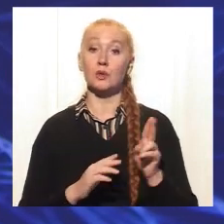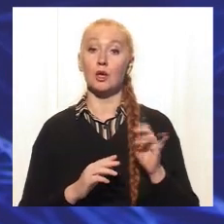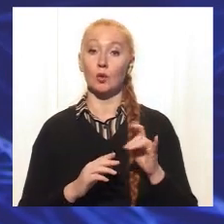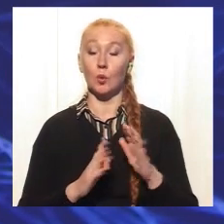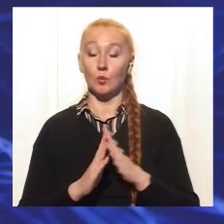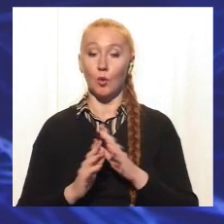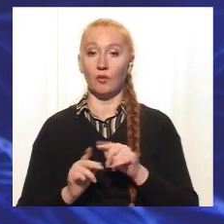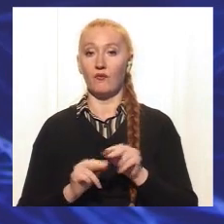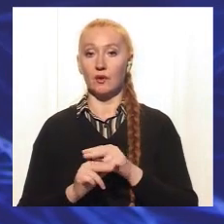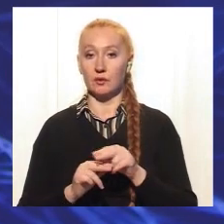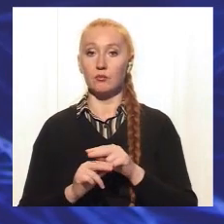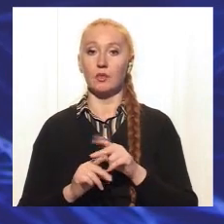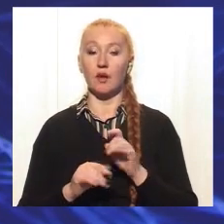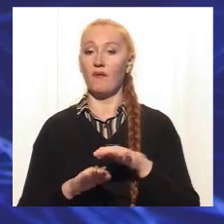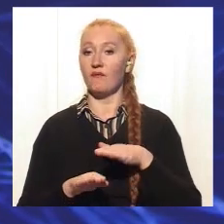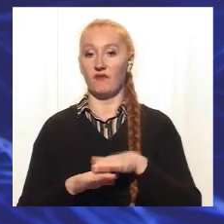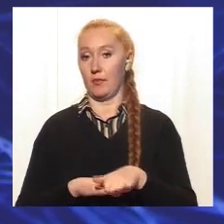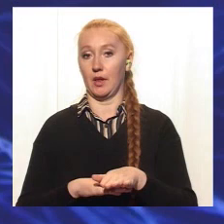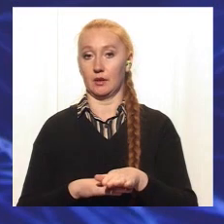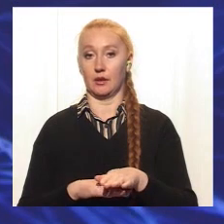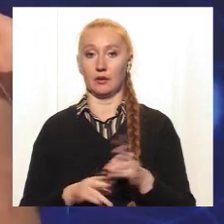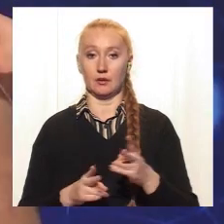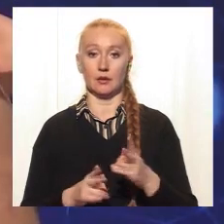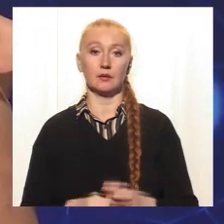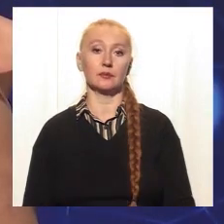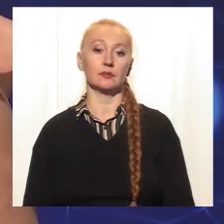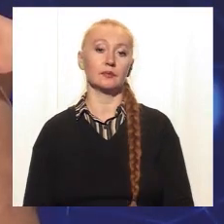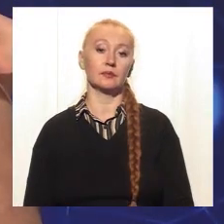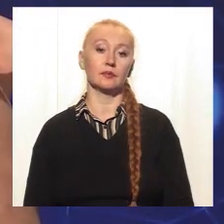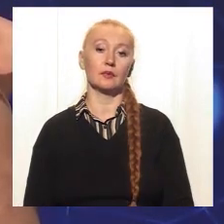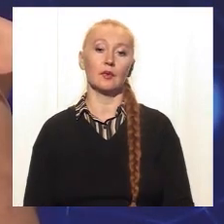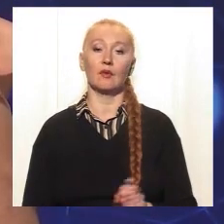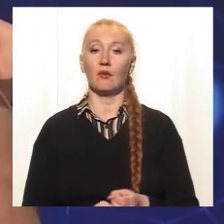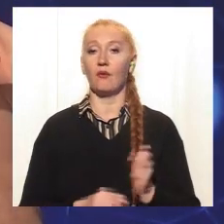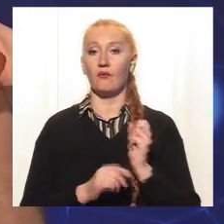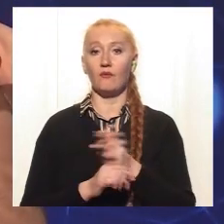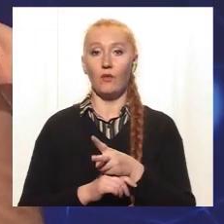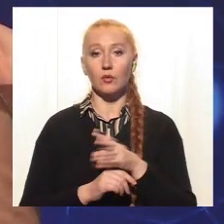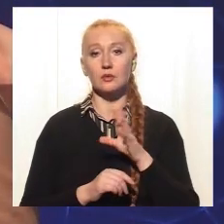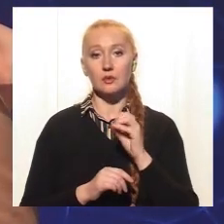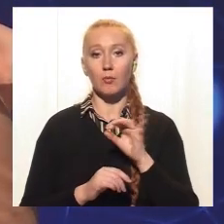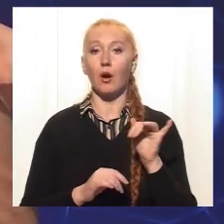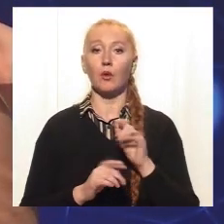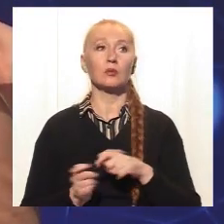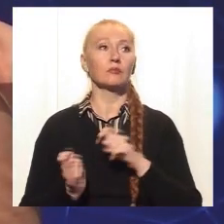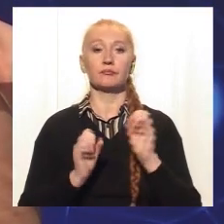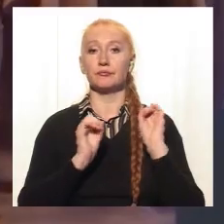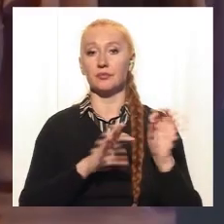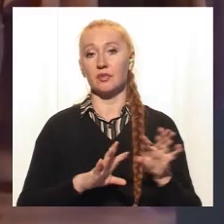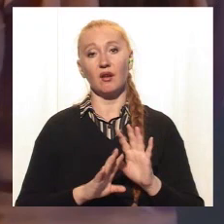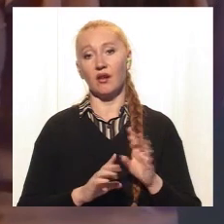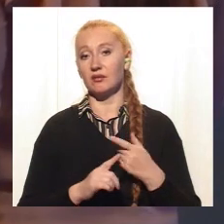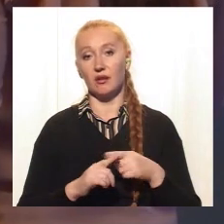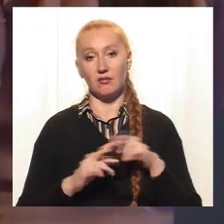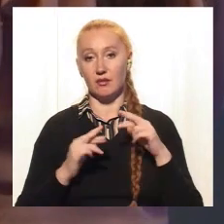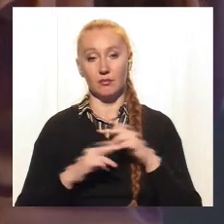робити, знаєте, на п'ятіречку, не або як. Тобто, вигнати собаку чи кудись відвезти – це не вихід? Ну, якщо родина